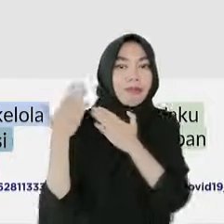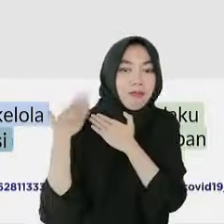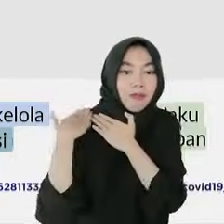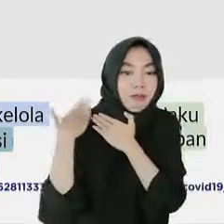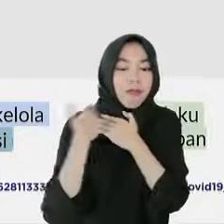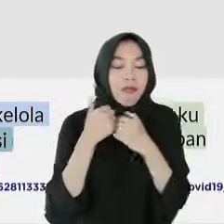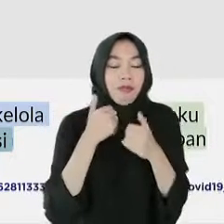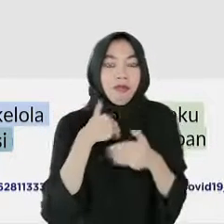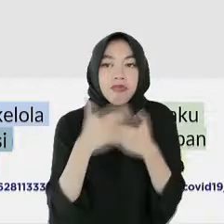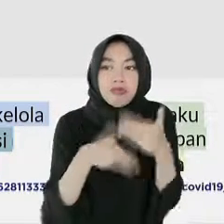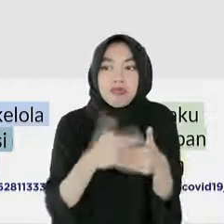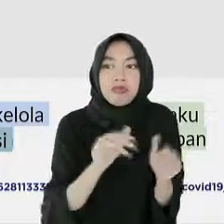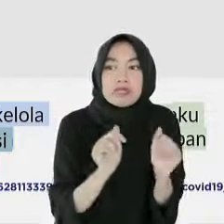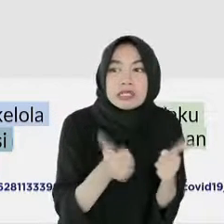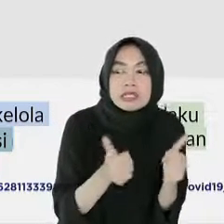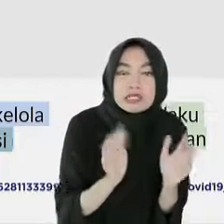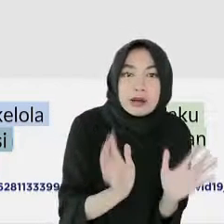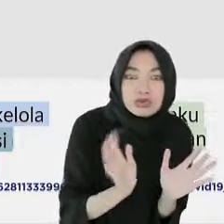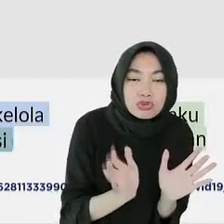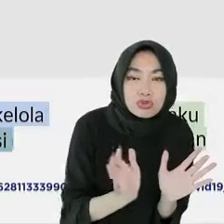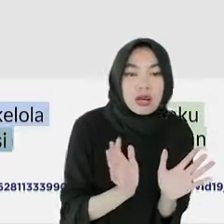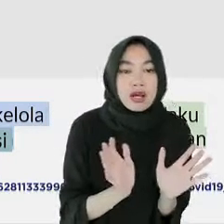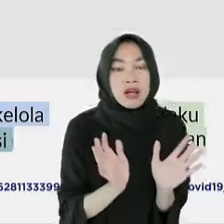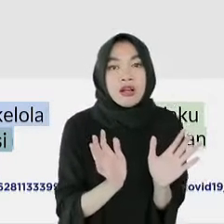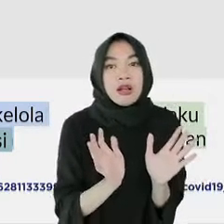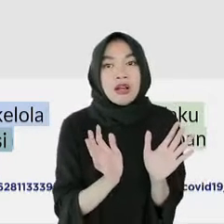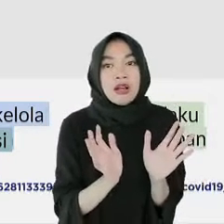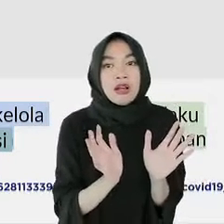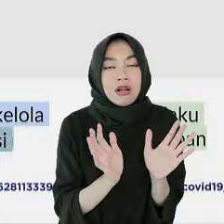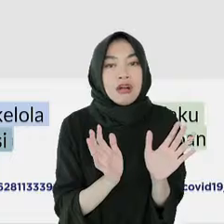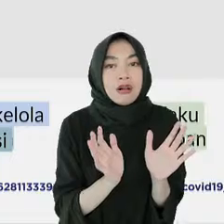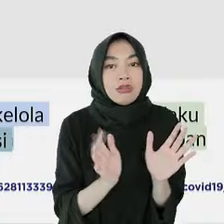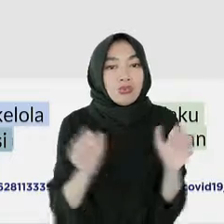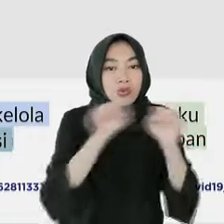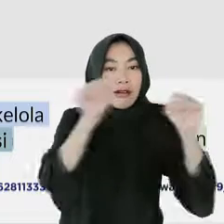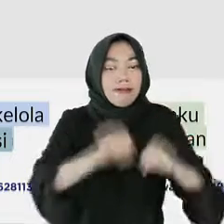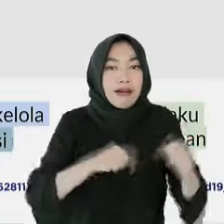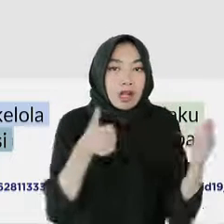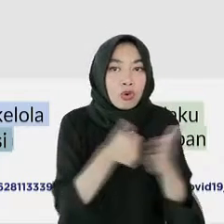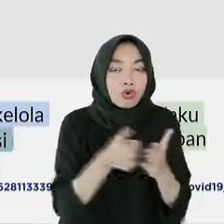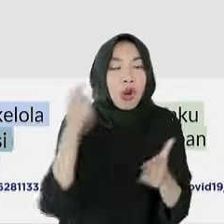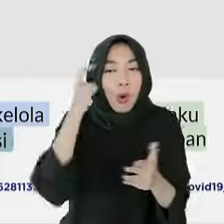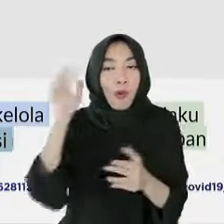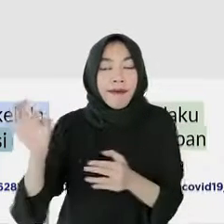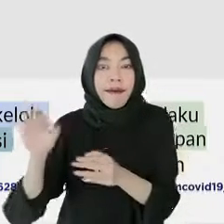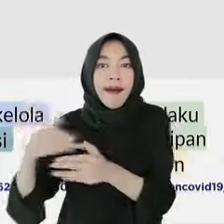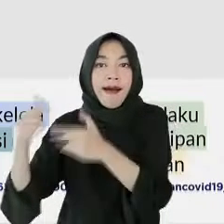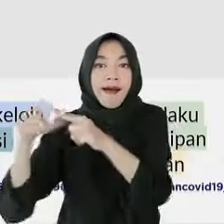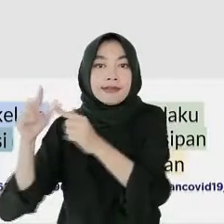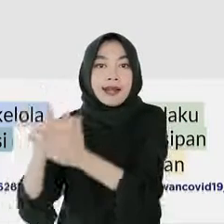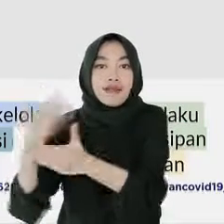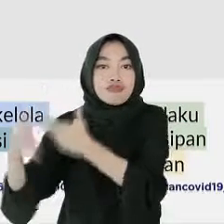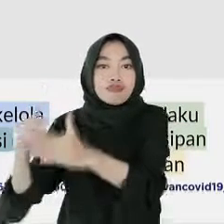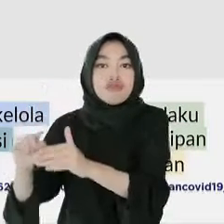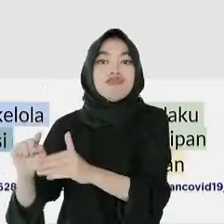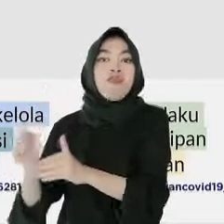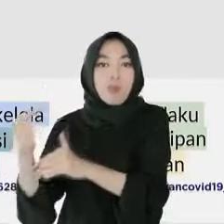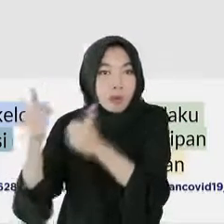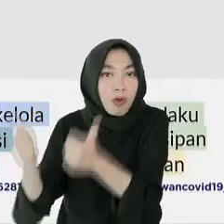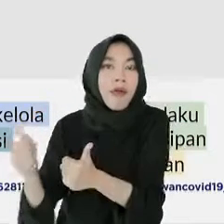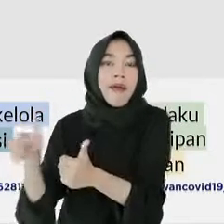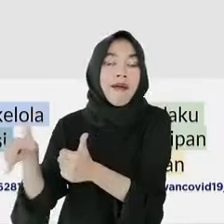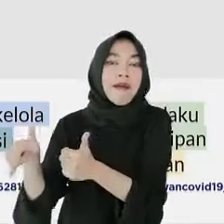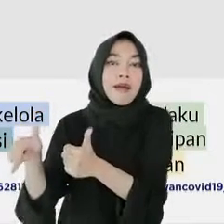dalam menetapkan prosedur keselamatan dan kesehatan yang terstandarisasi. Saat ini, Indonesia terus